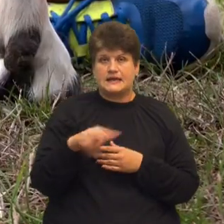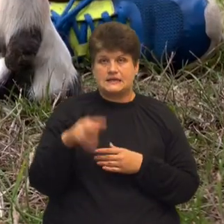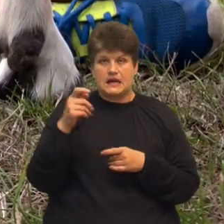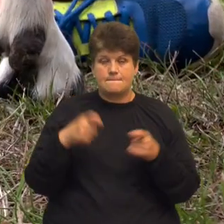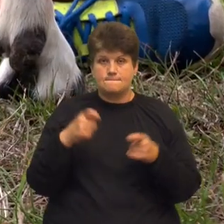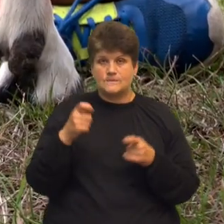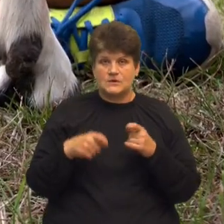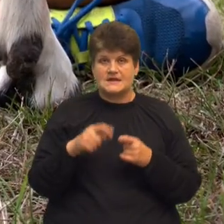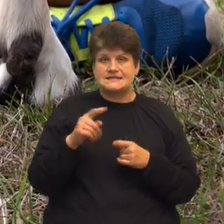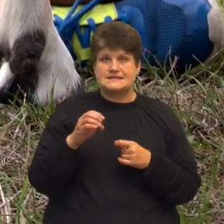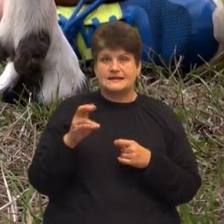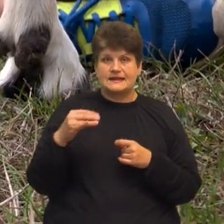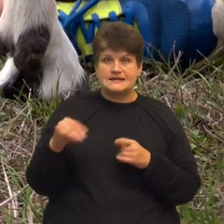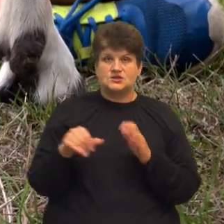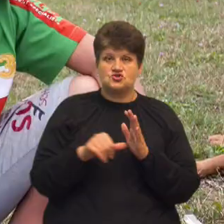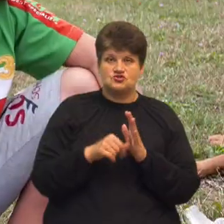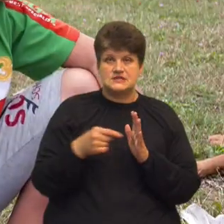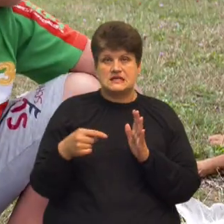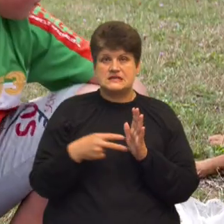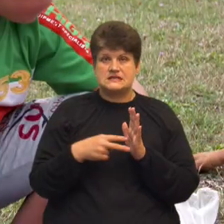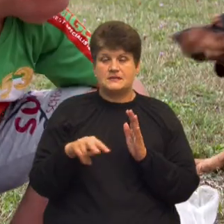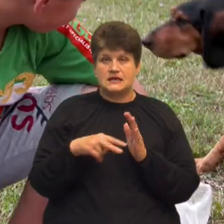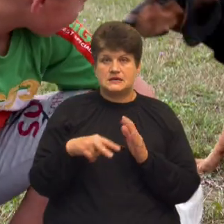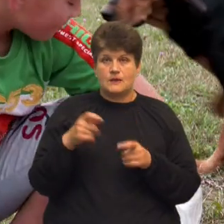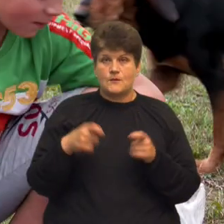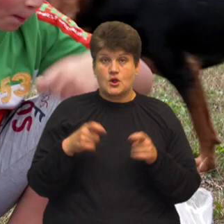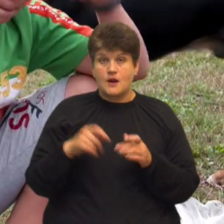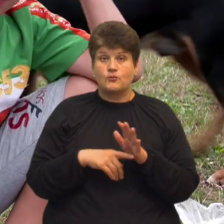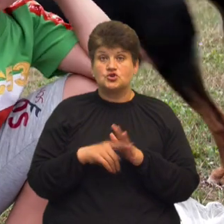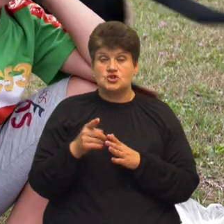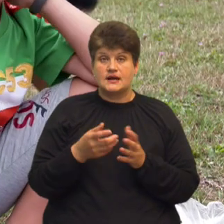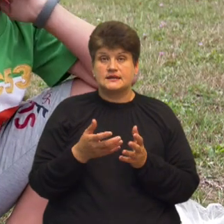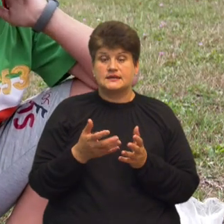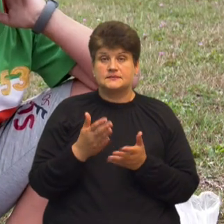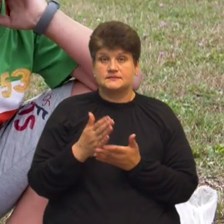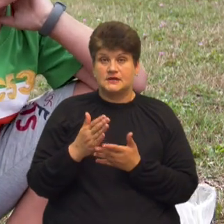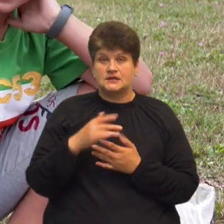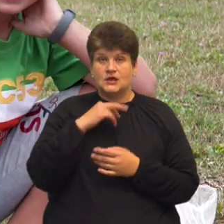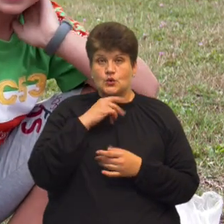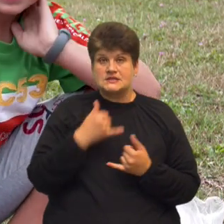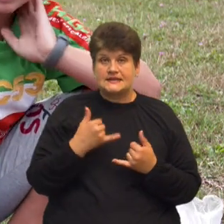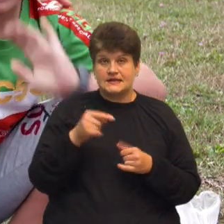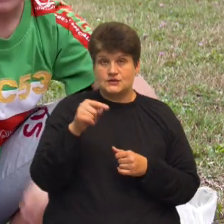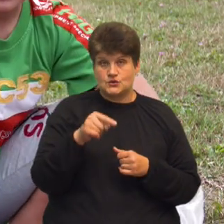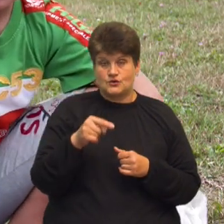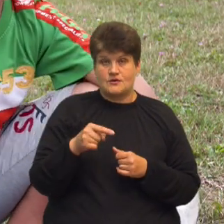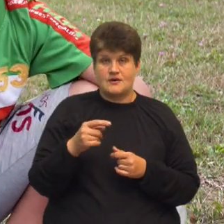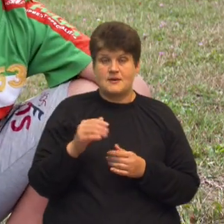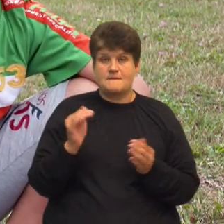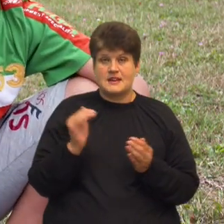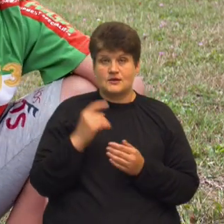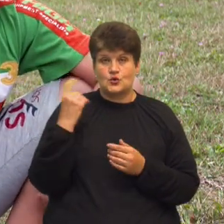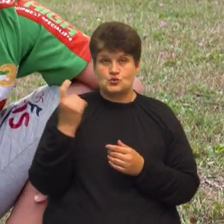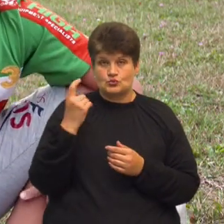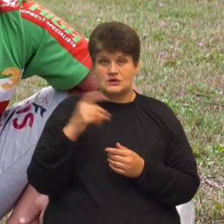-за ненської – шість-сім літрів. Почали тримати кози задля цього маленького господара Максима,